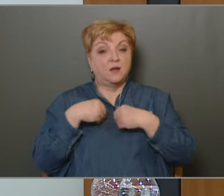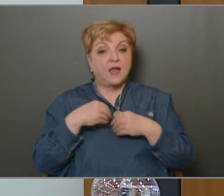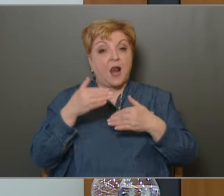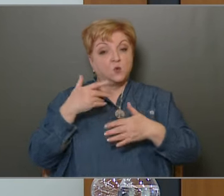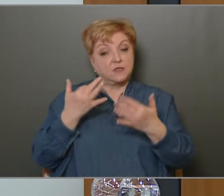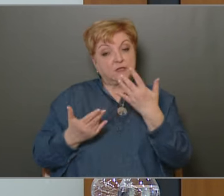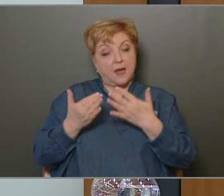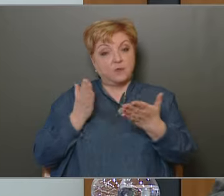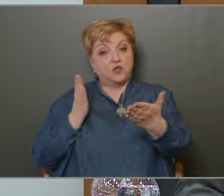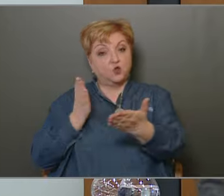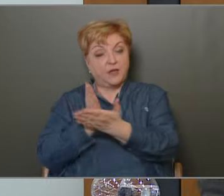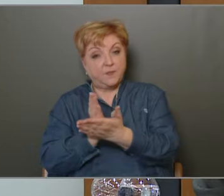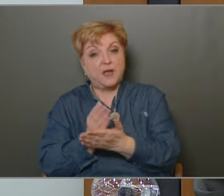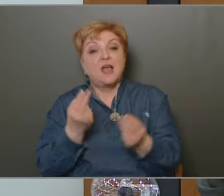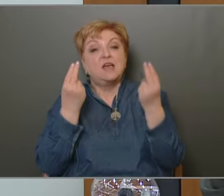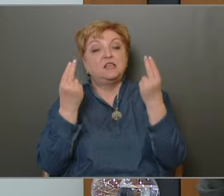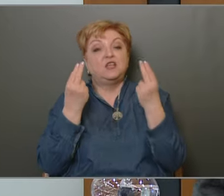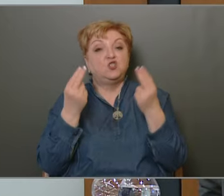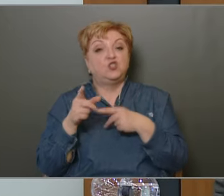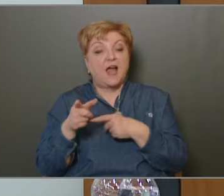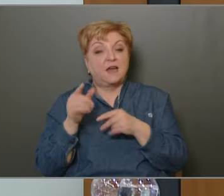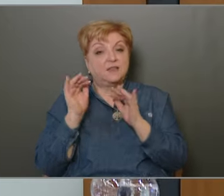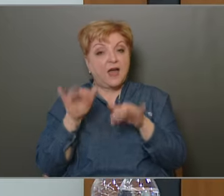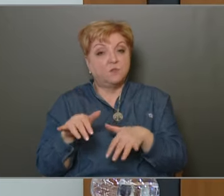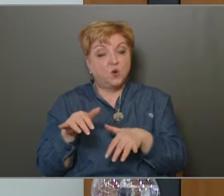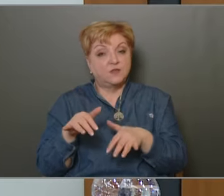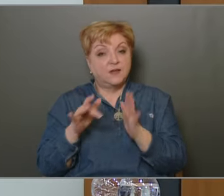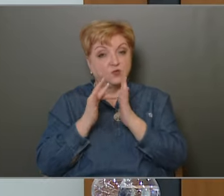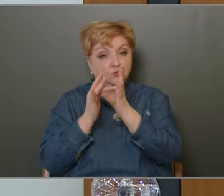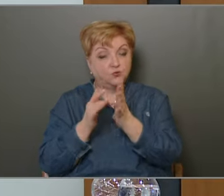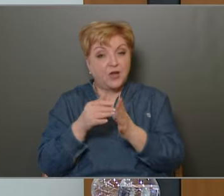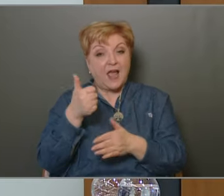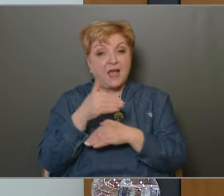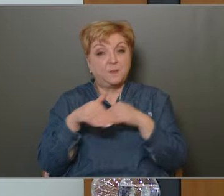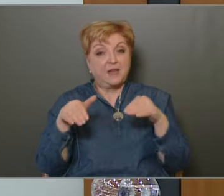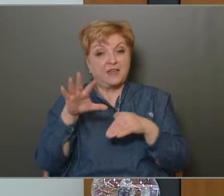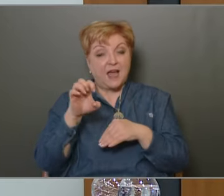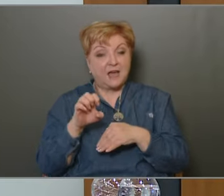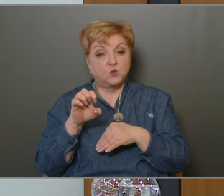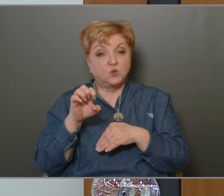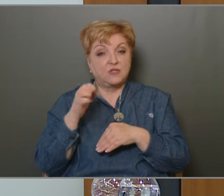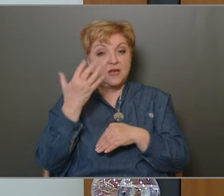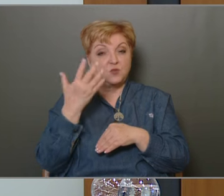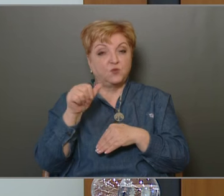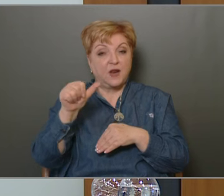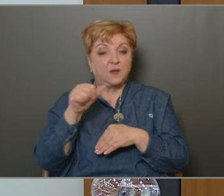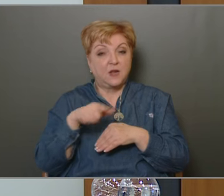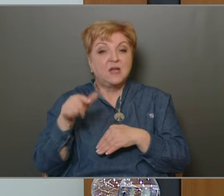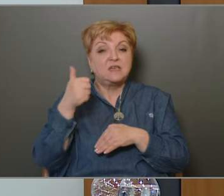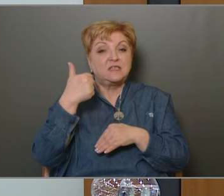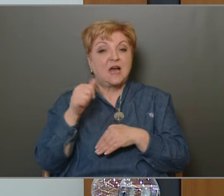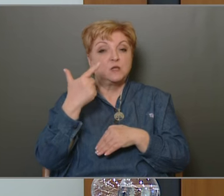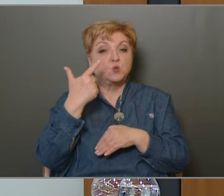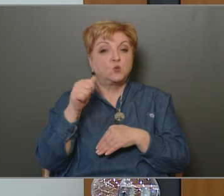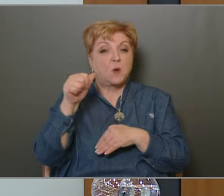számításokhoz képest a kincstári támogatás kiközlése 1 milliárd 551 millió 128 ezer